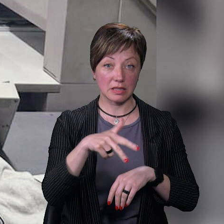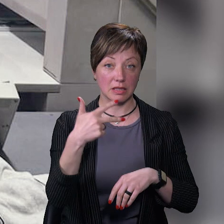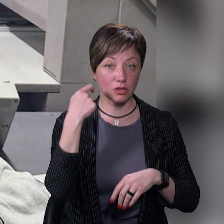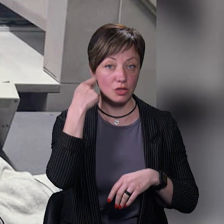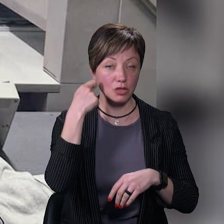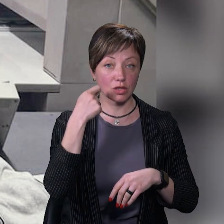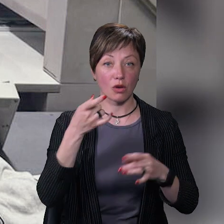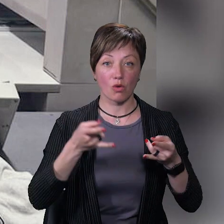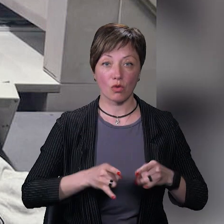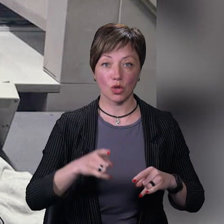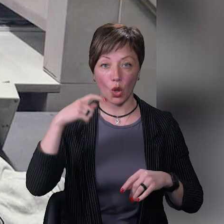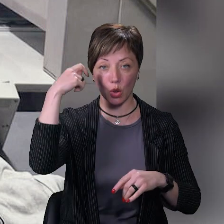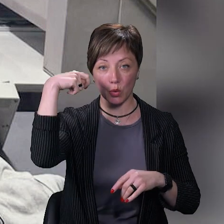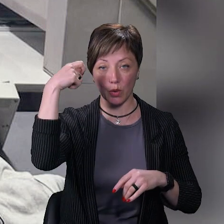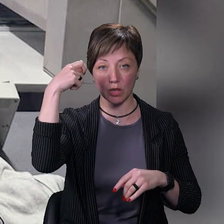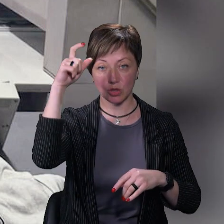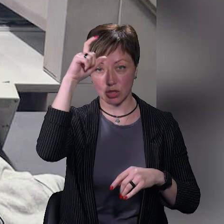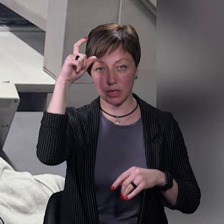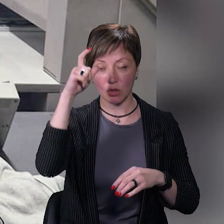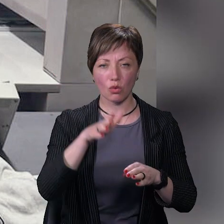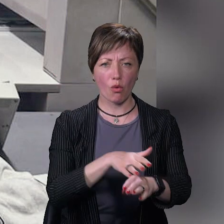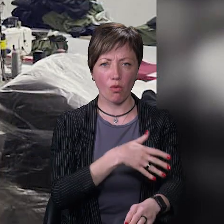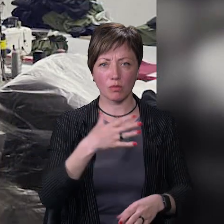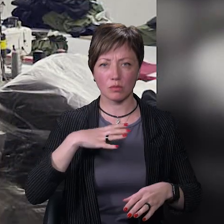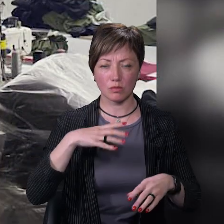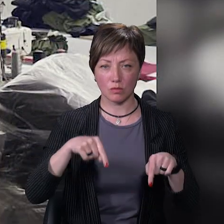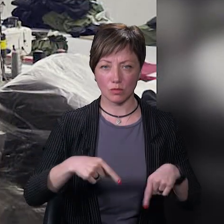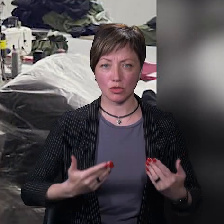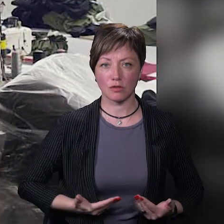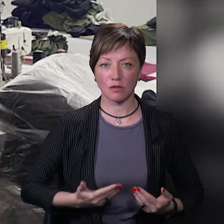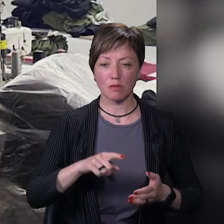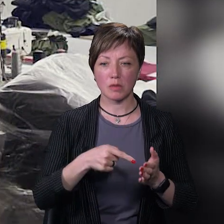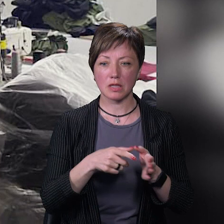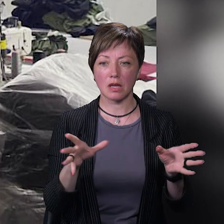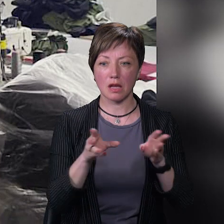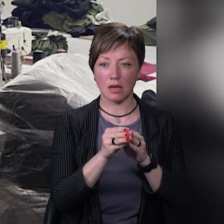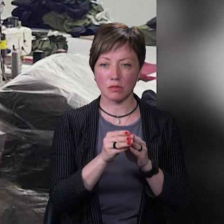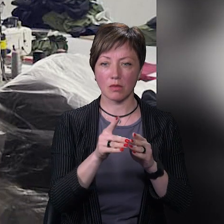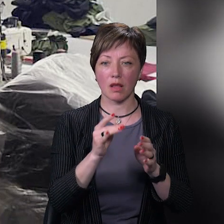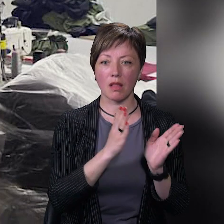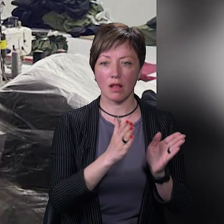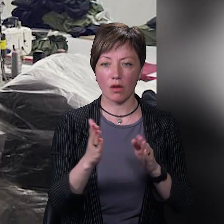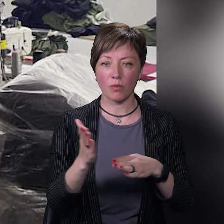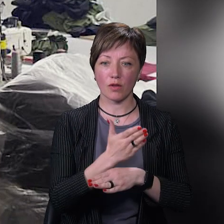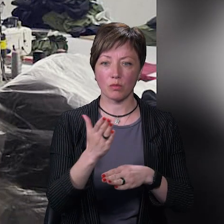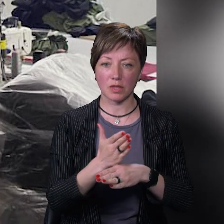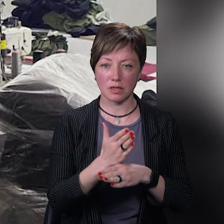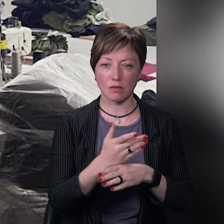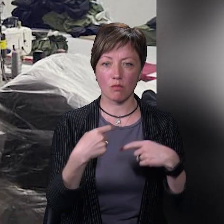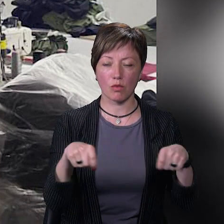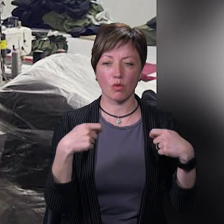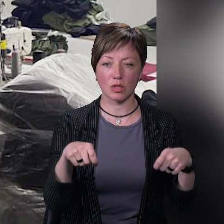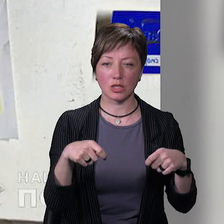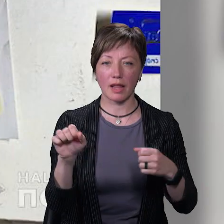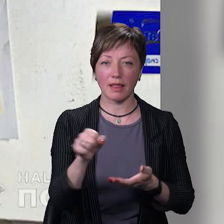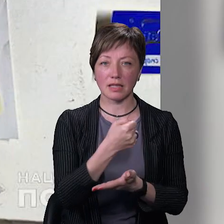-річний уродженець Туреччини, який довгий час проживав у місті. Разом зі спільниками вони налагодили виробництво та продаж